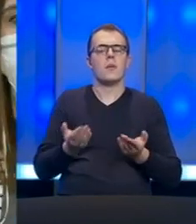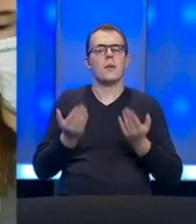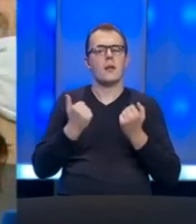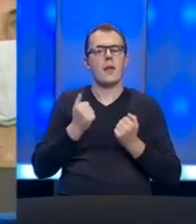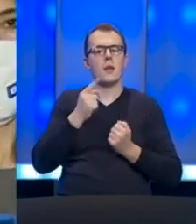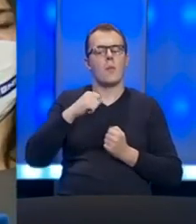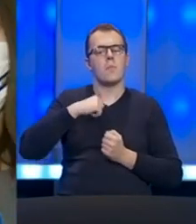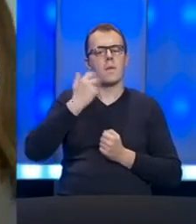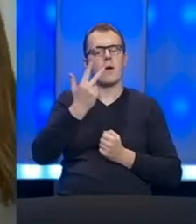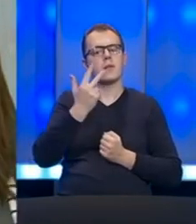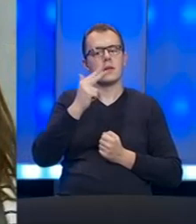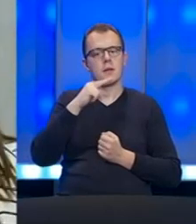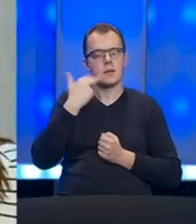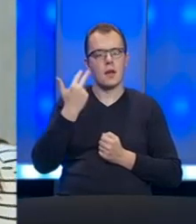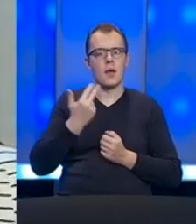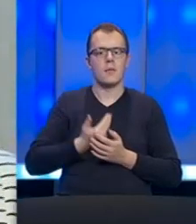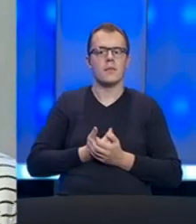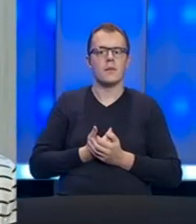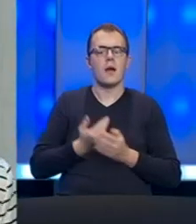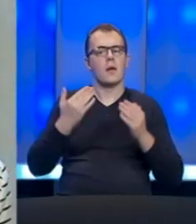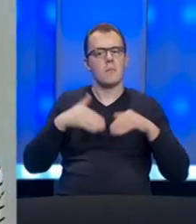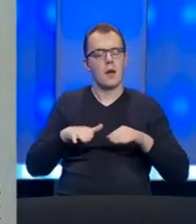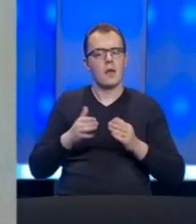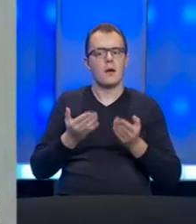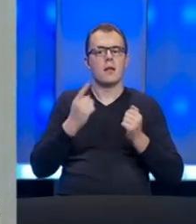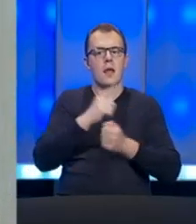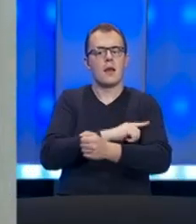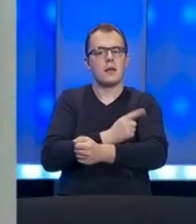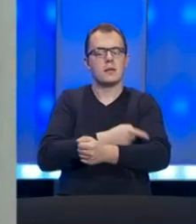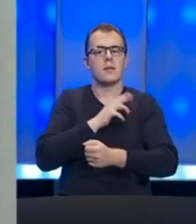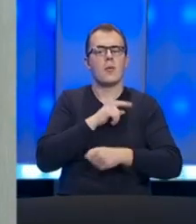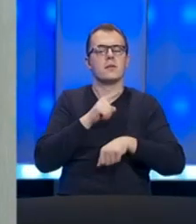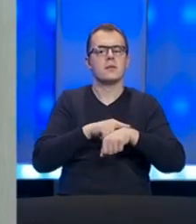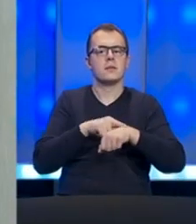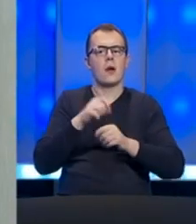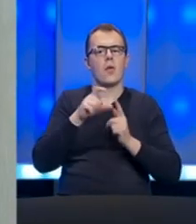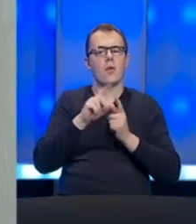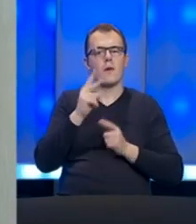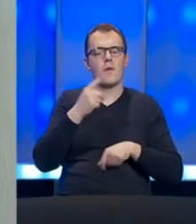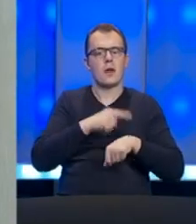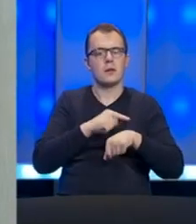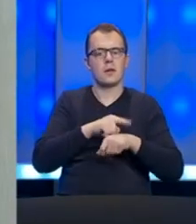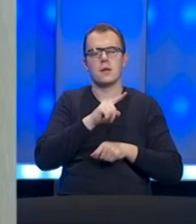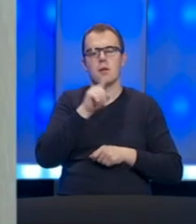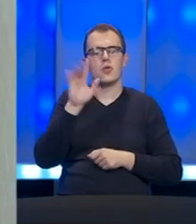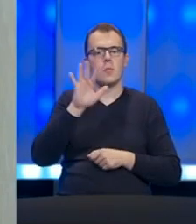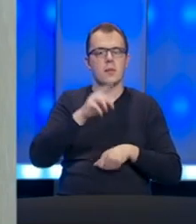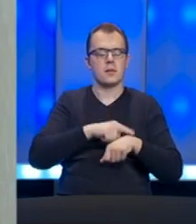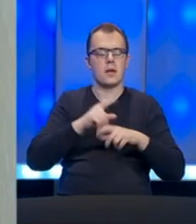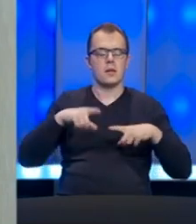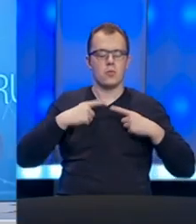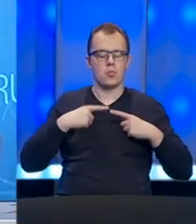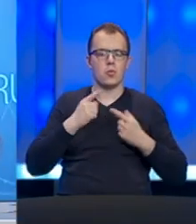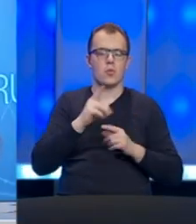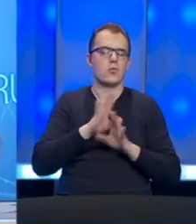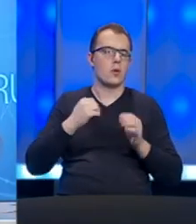u prva tri dana maja da je na snazi policijski čas od 12.00 do 5.00 ujutru.